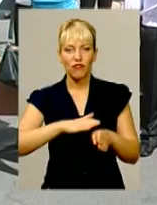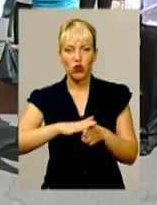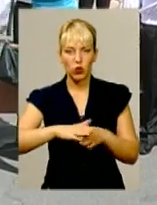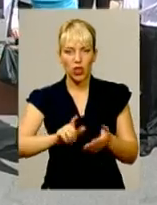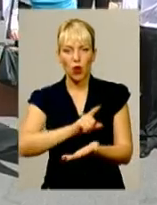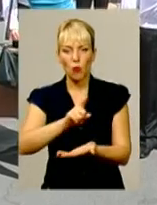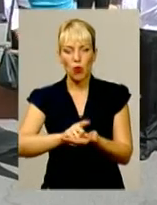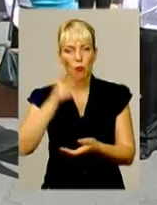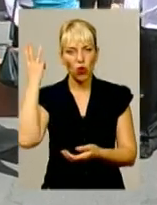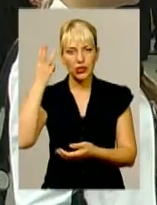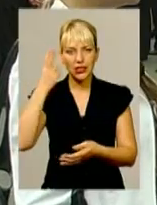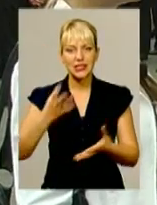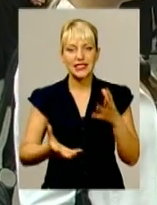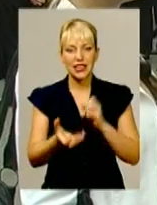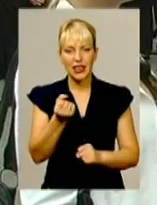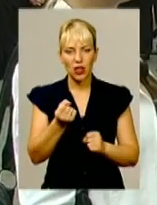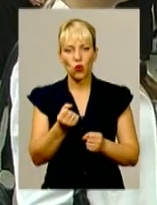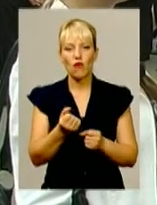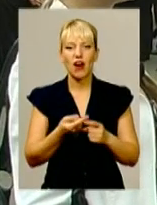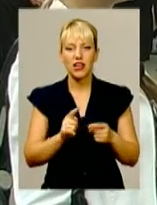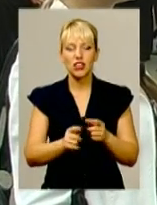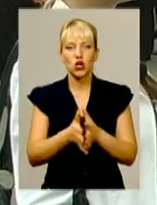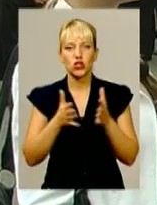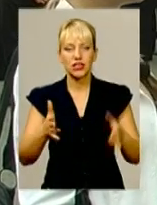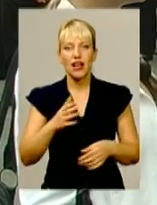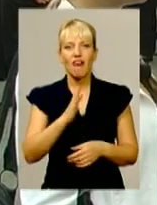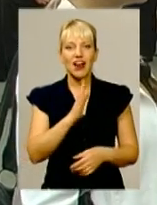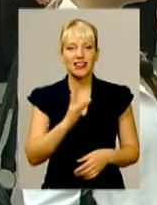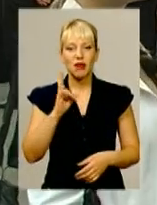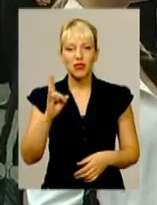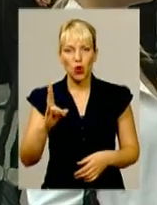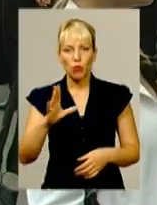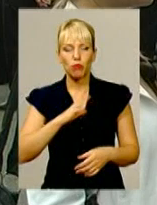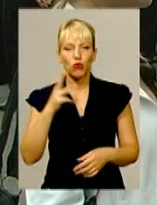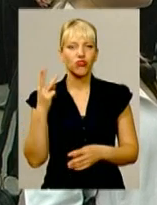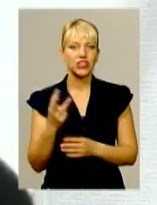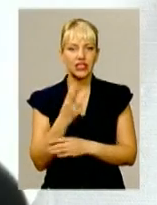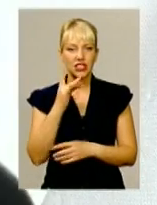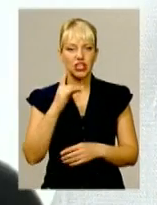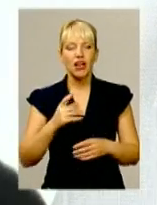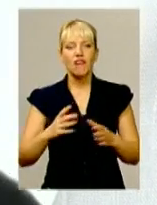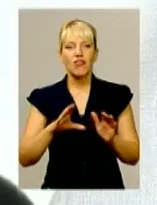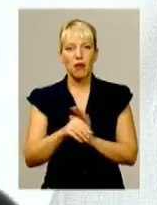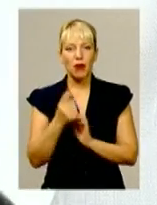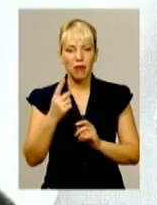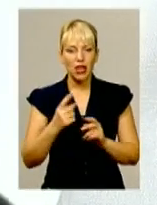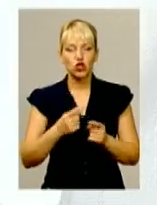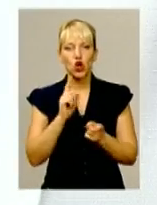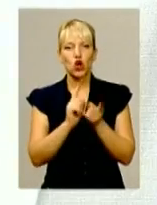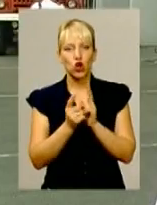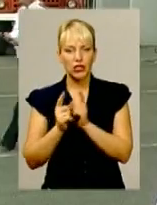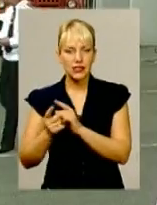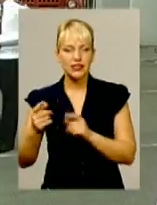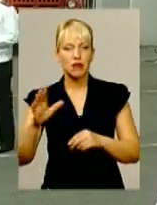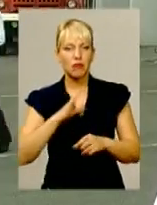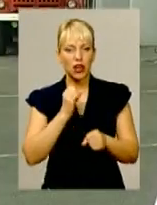'язків подільських. Рятувальників значно розширилася. Вадим Нероба на сході був тричі. В рамках першої ротації працював у звільненому Слов'янську.